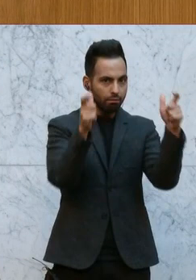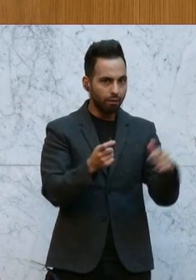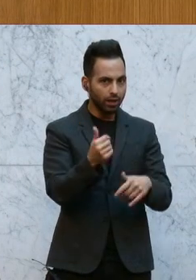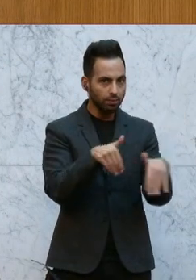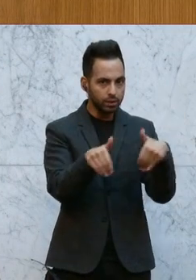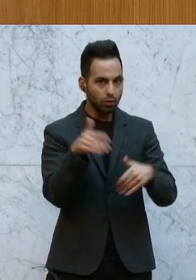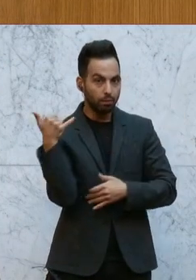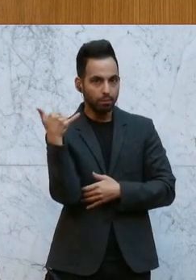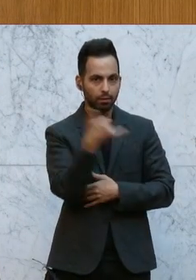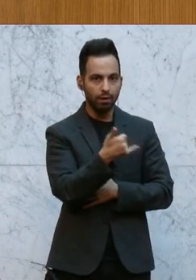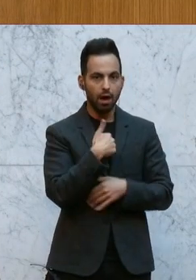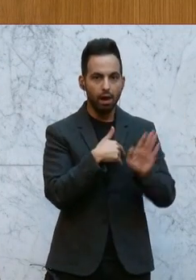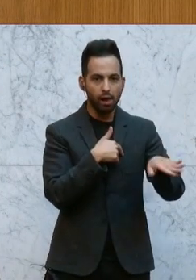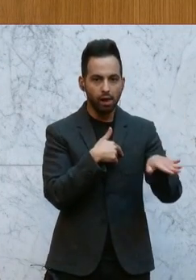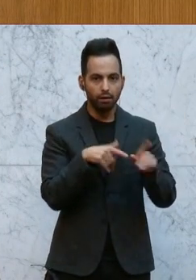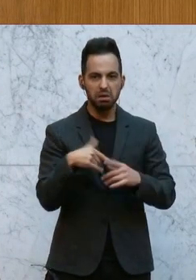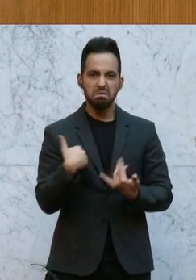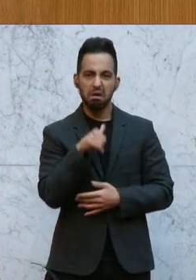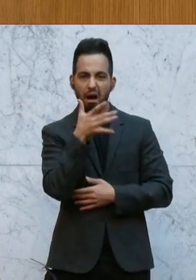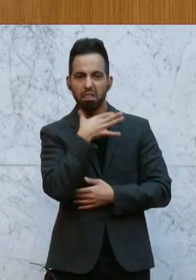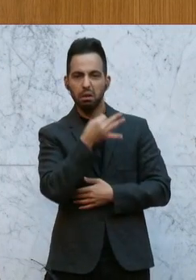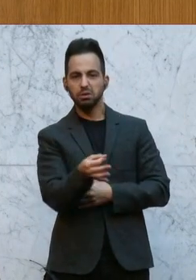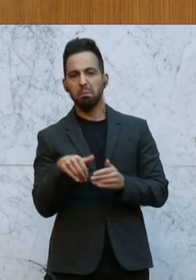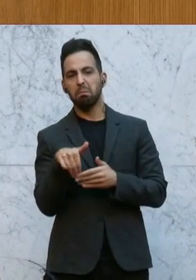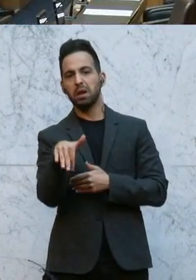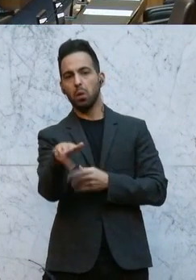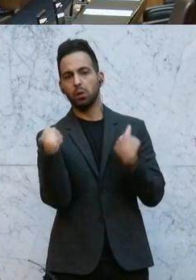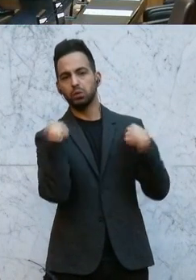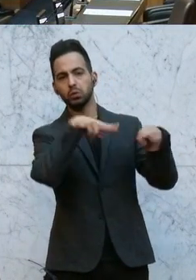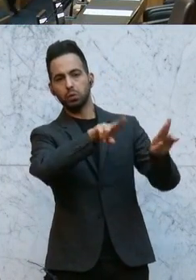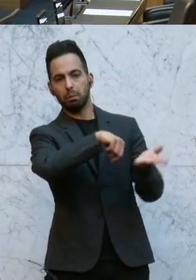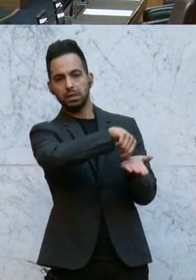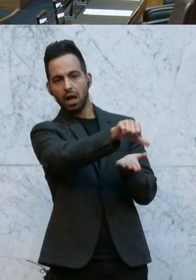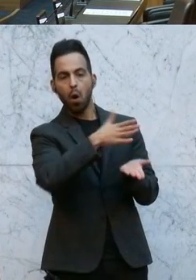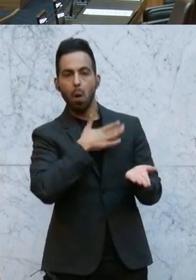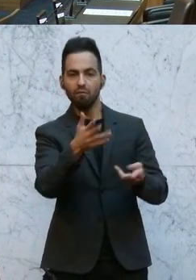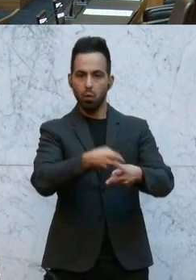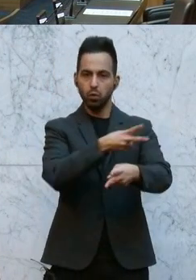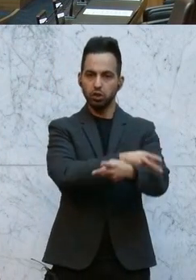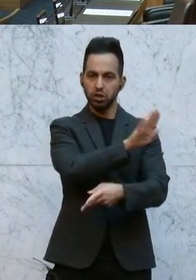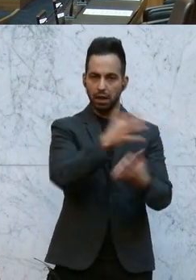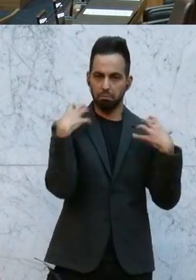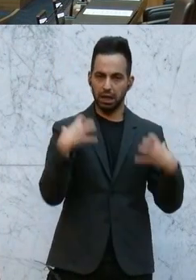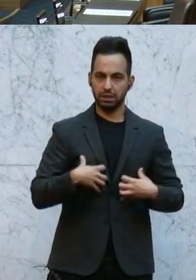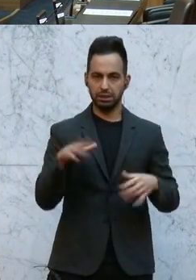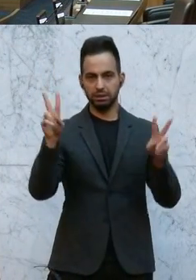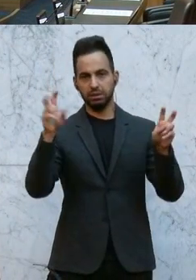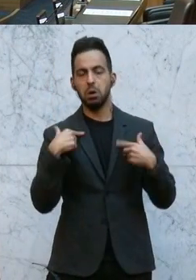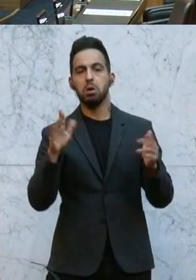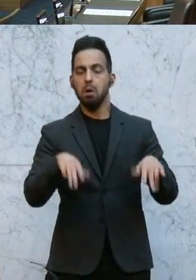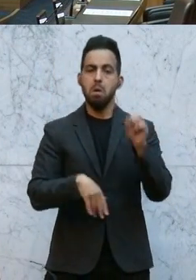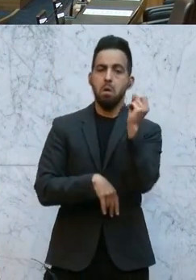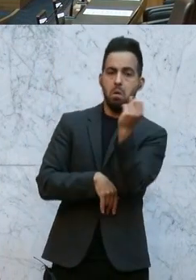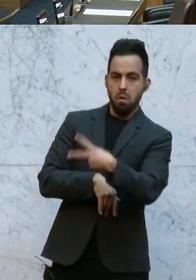und sagt, er hat eigentlich gerade keine Lust, diese Millionen zurückzuzahlen, obwohl sie dem Staat zustehen würden. Und man ist der Meinung, ja,